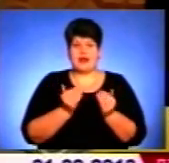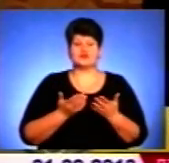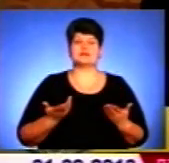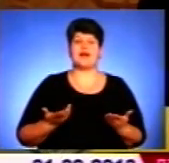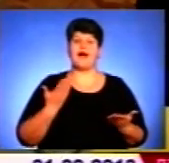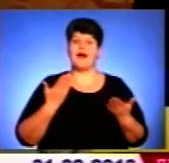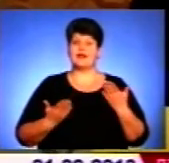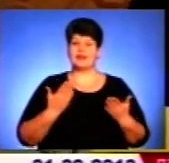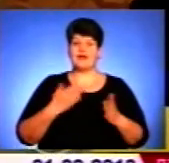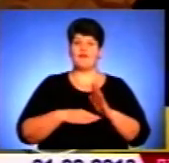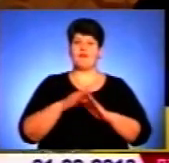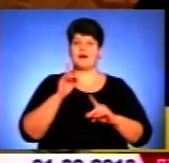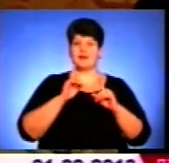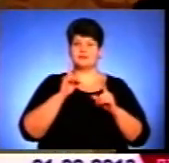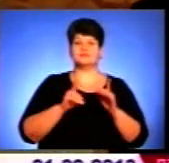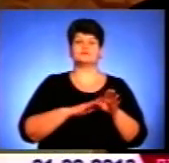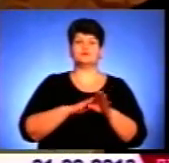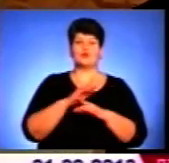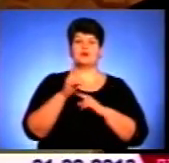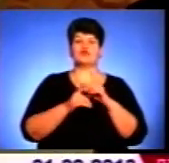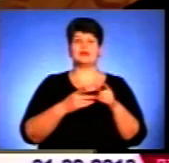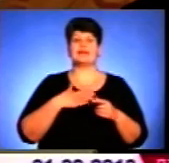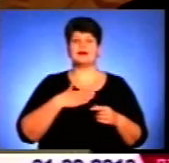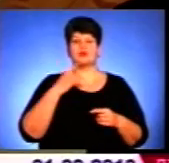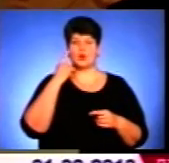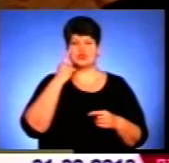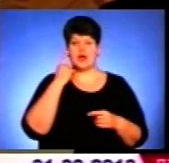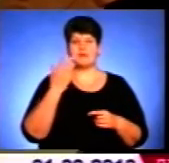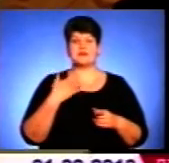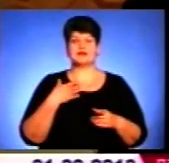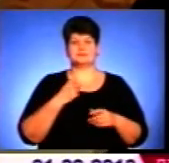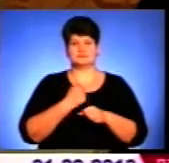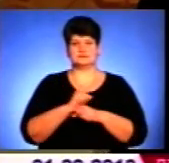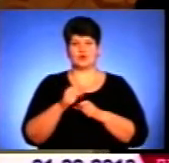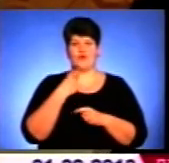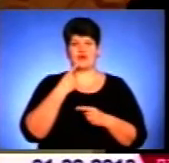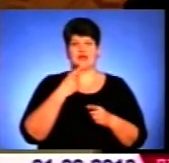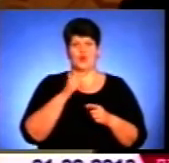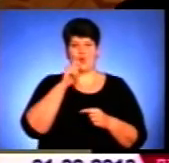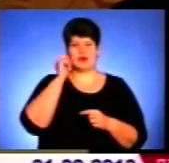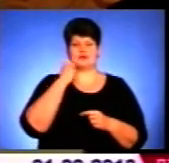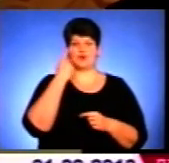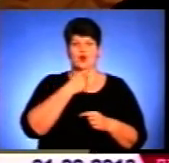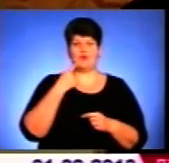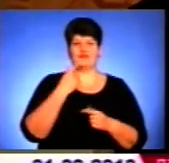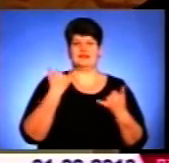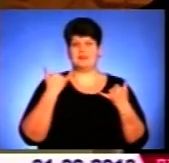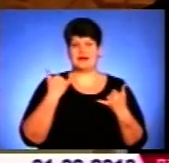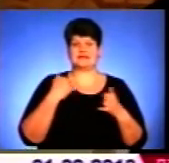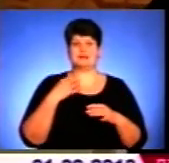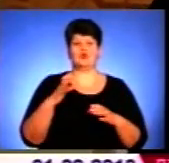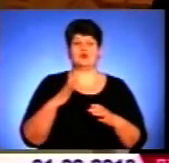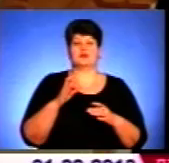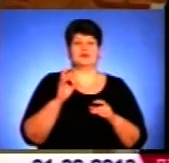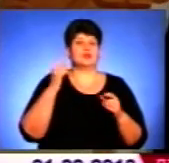парламент абсолютно перетворюється на наших очах. Ми їх змушуємо говорити виключно українською мовою. Деперс-Трибуни Верховної Ради